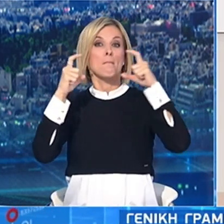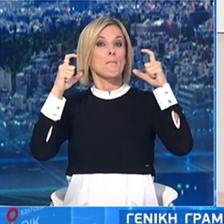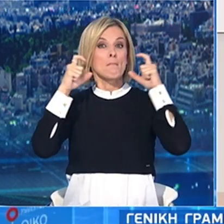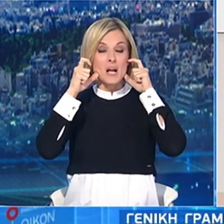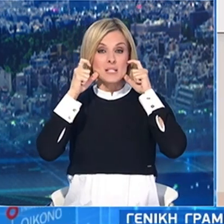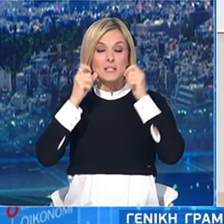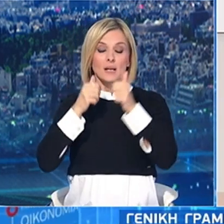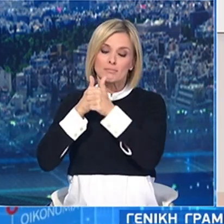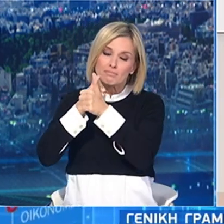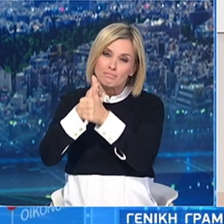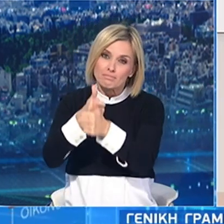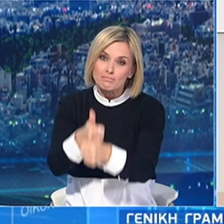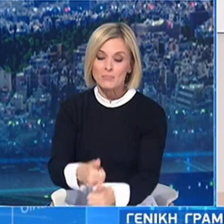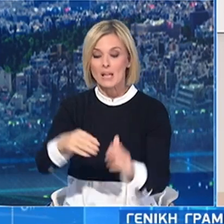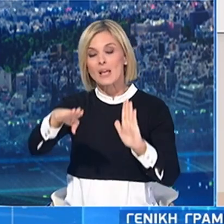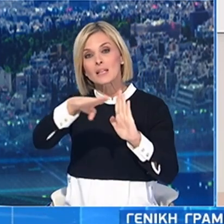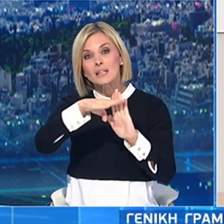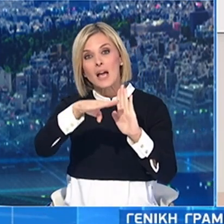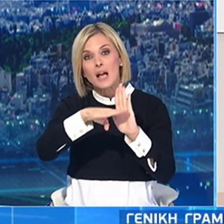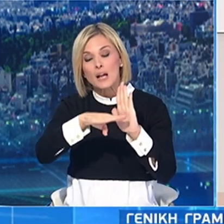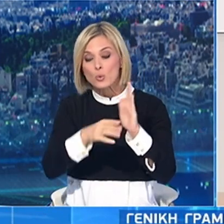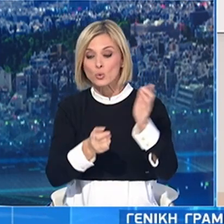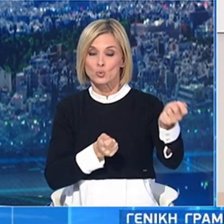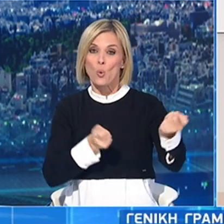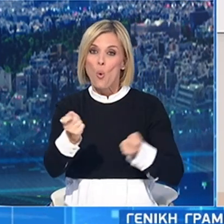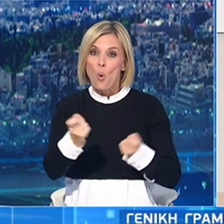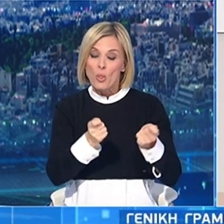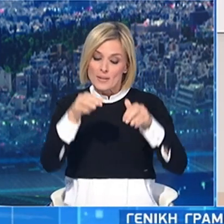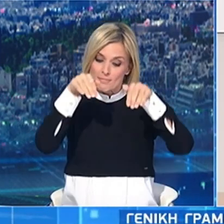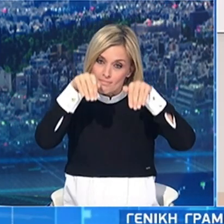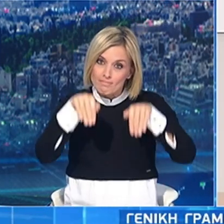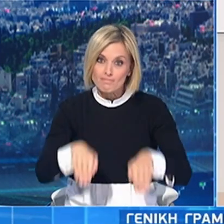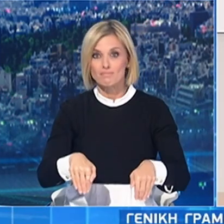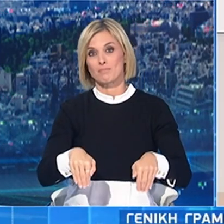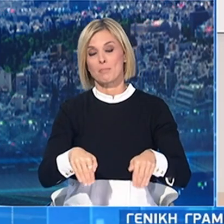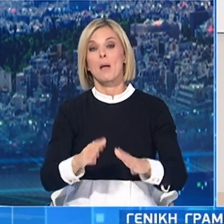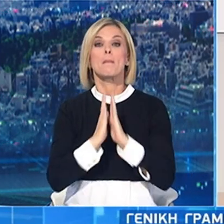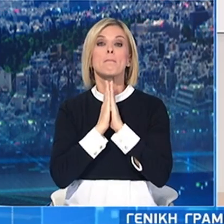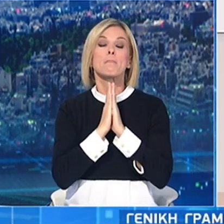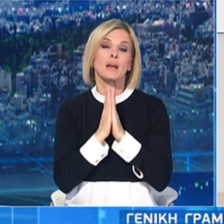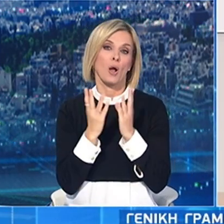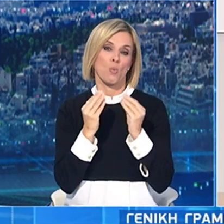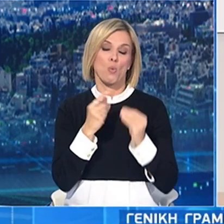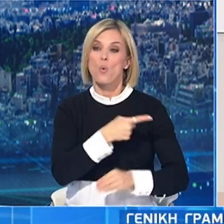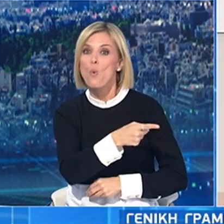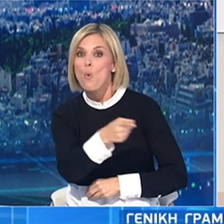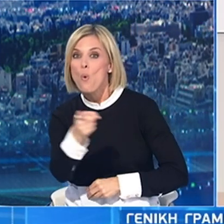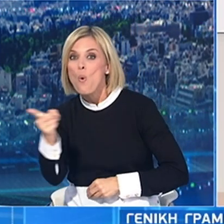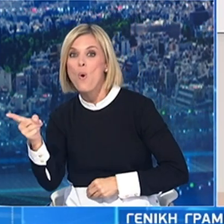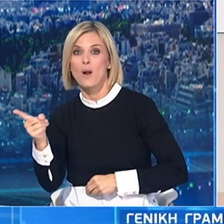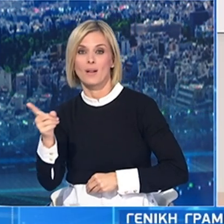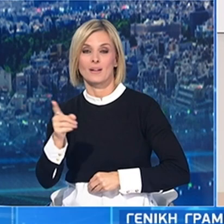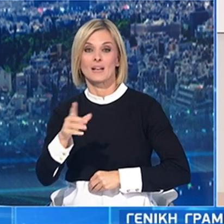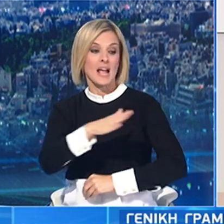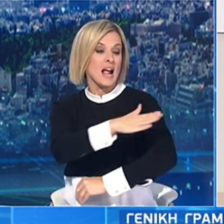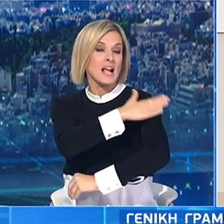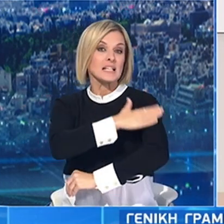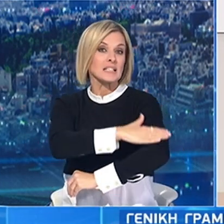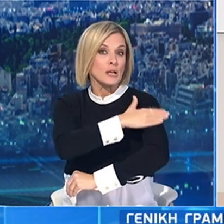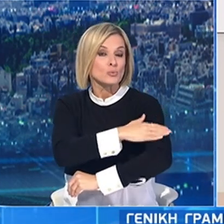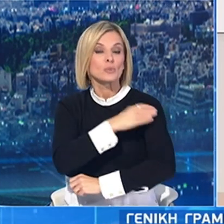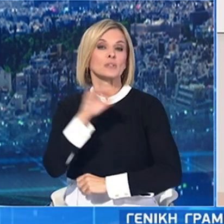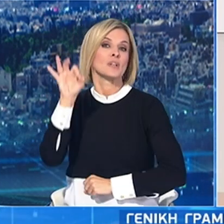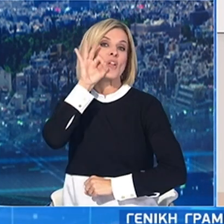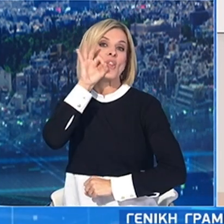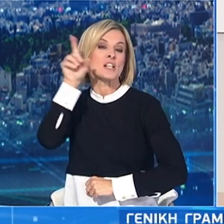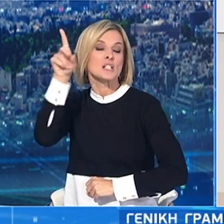να ακολουθούμε πιστά τους κανόνες και τις οδηγίες των ειδικών. Κάνω ιδιαίτερη έκκληση στους κατοίκους της Καστοριάς, της Θεσσαλονίκης,